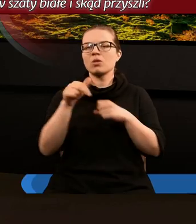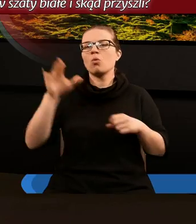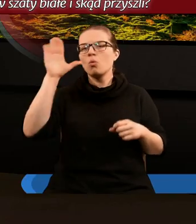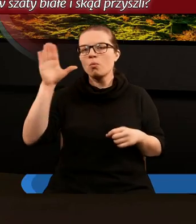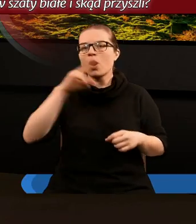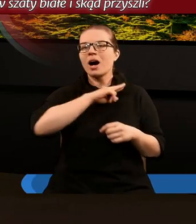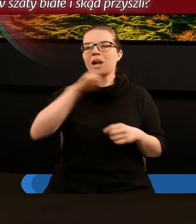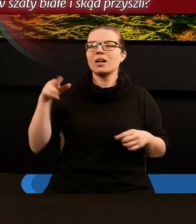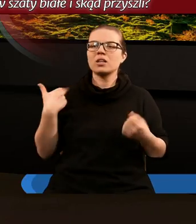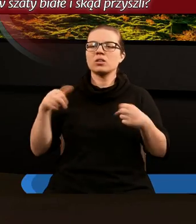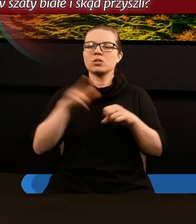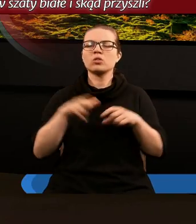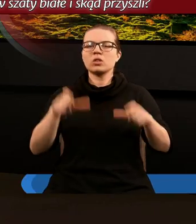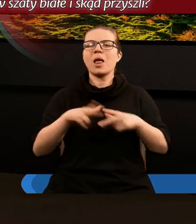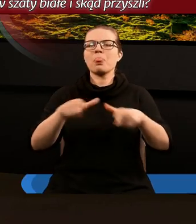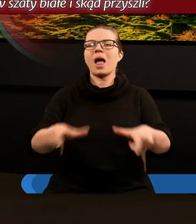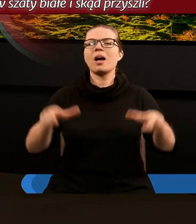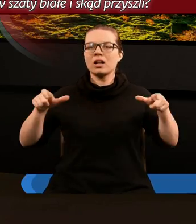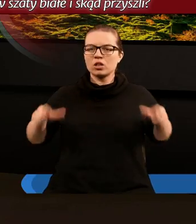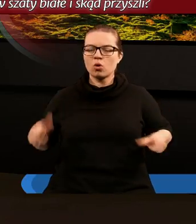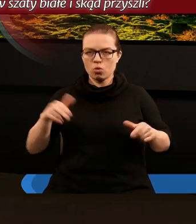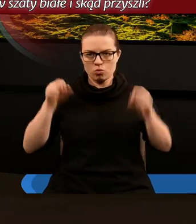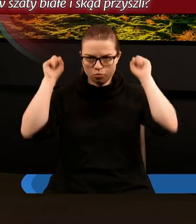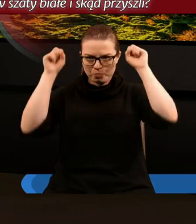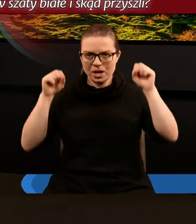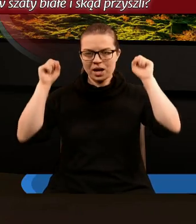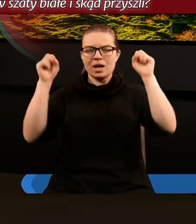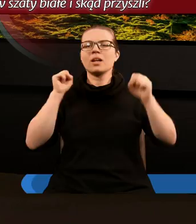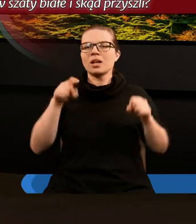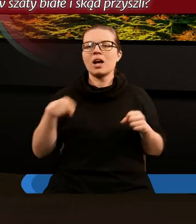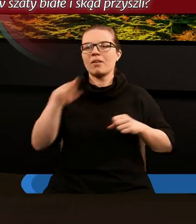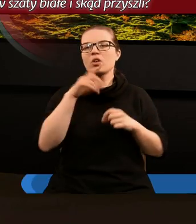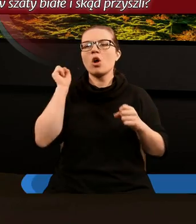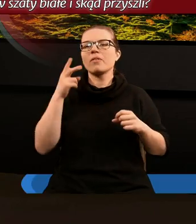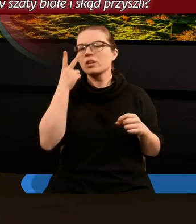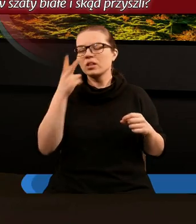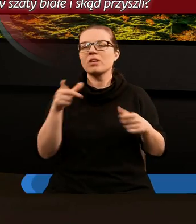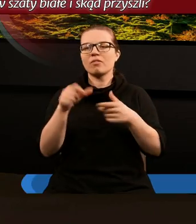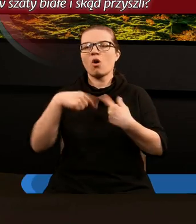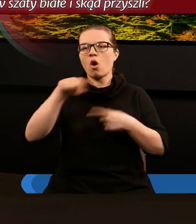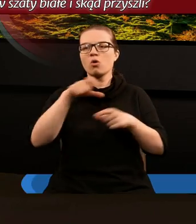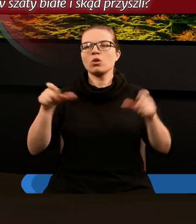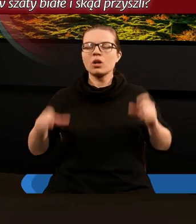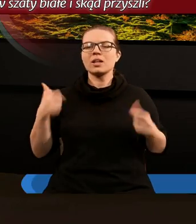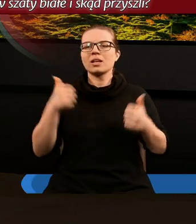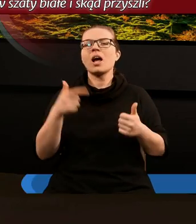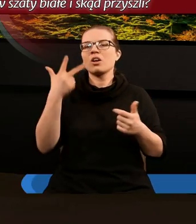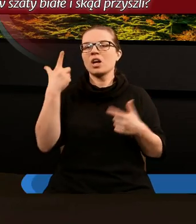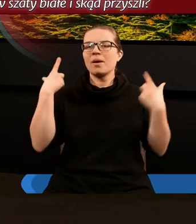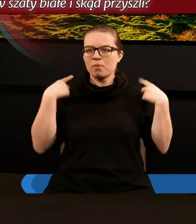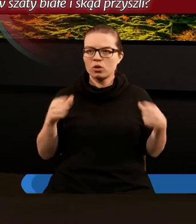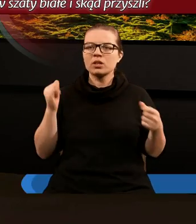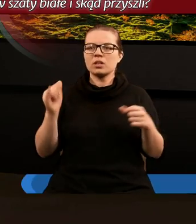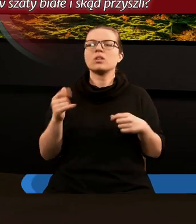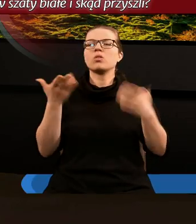u Boga naszego, który siedzi na tronie i u baranka. A wszyscy aniołowie stali wokoło tronu i starców i czterech postaci